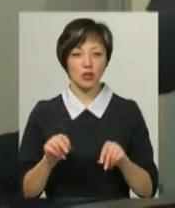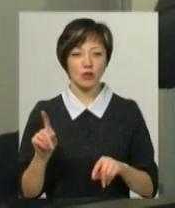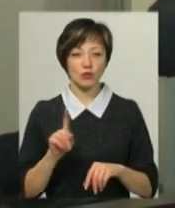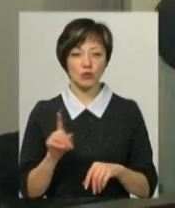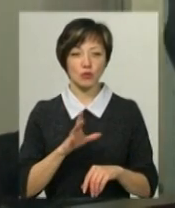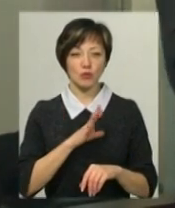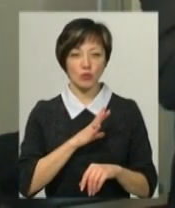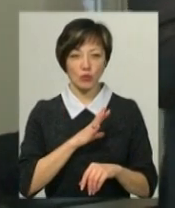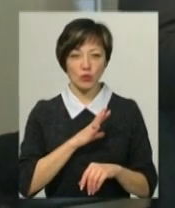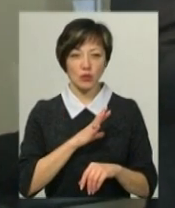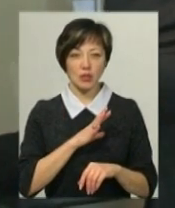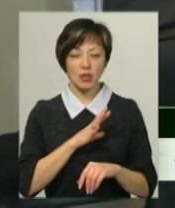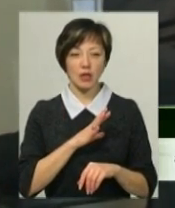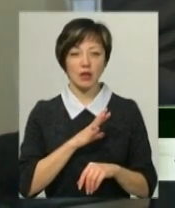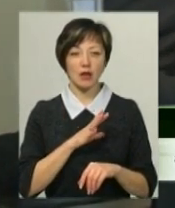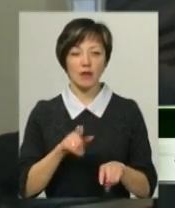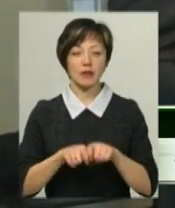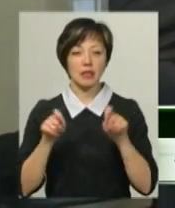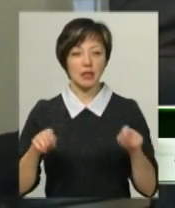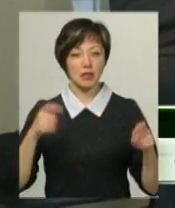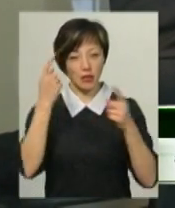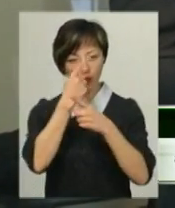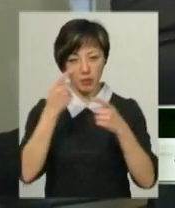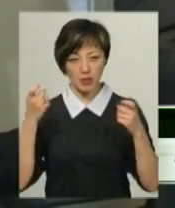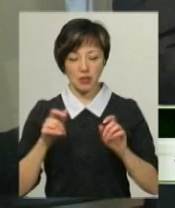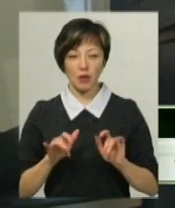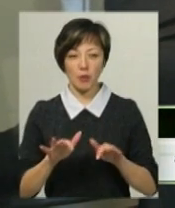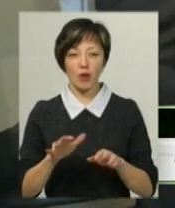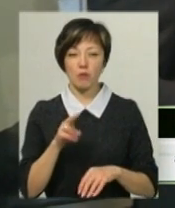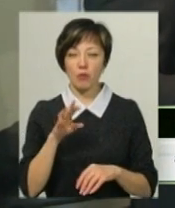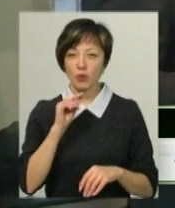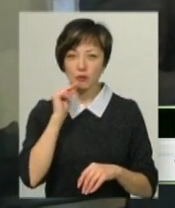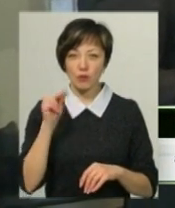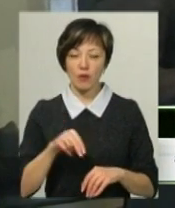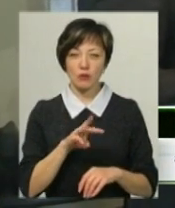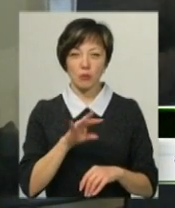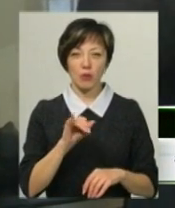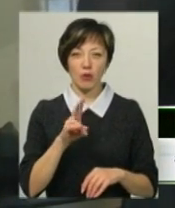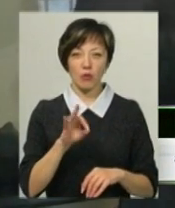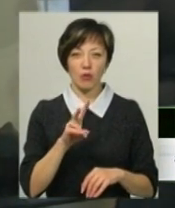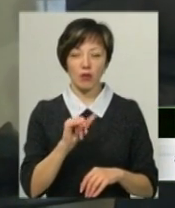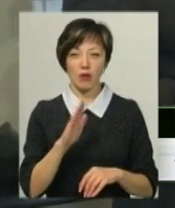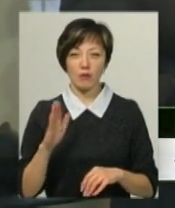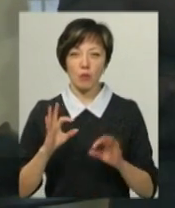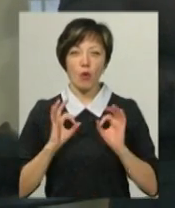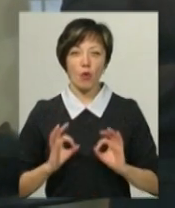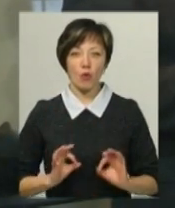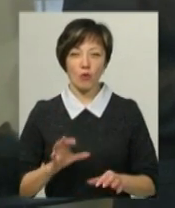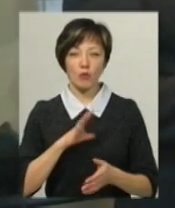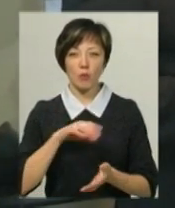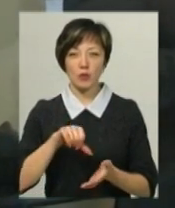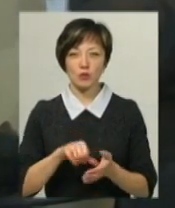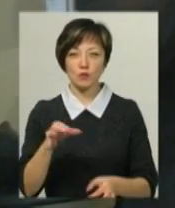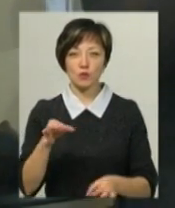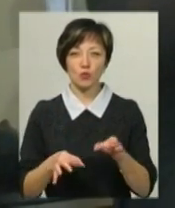інформаційна компанія по звинуваченню Миколаїву. Прокурор, який присутній в судовому